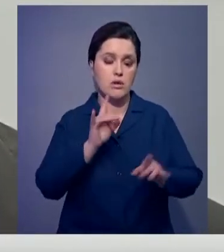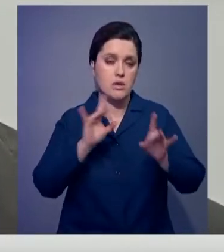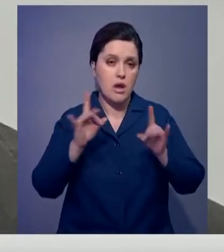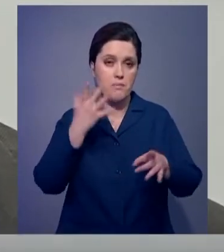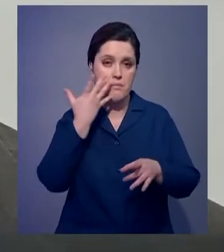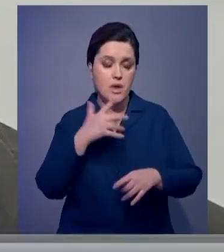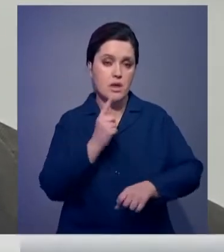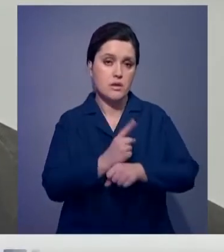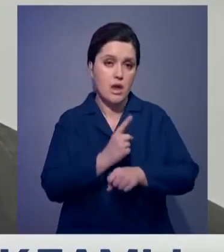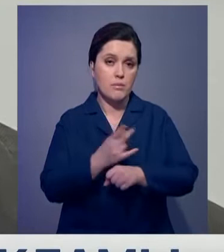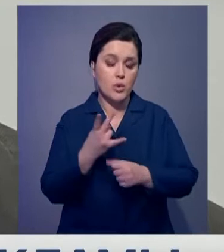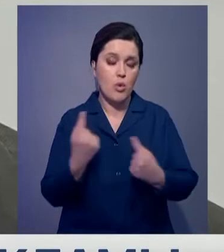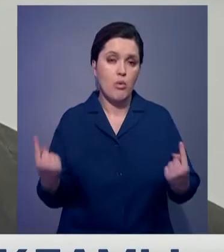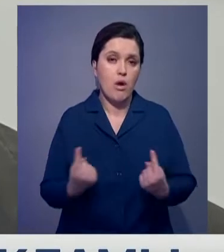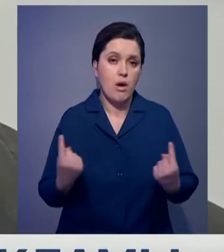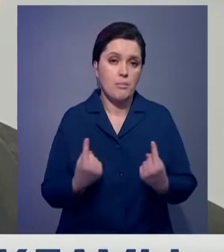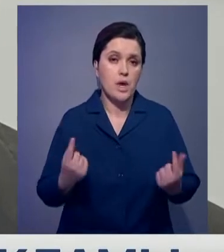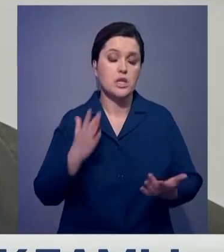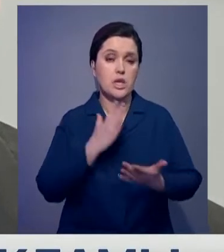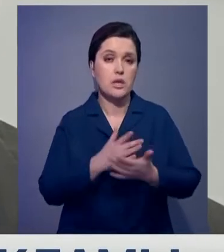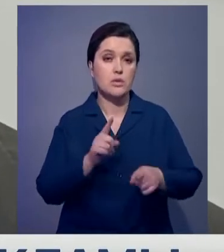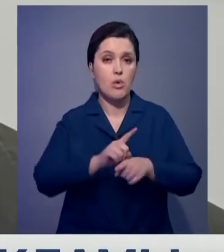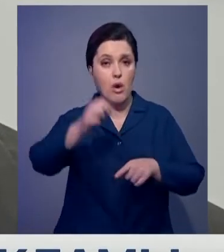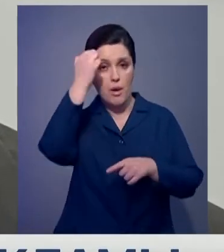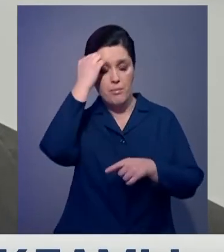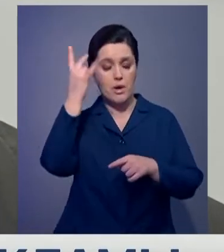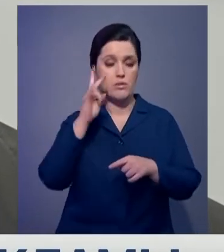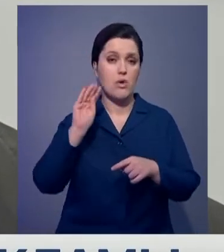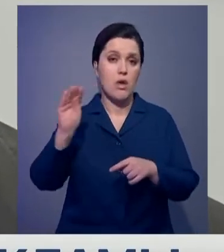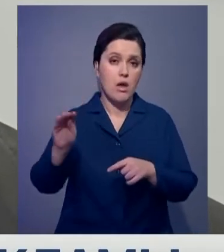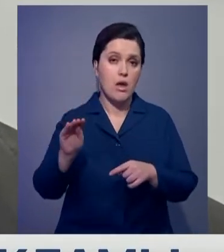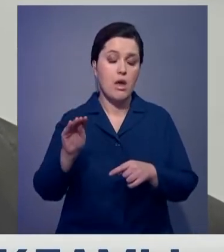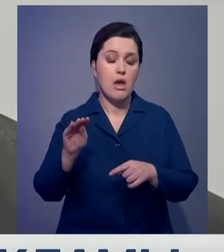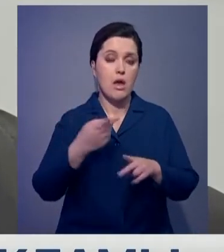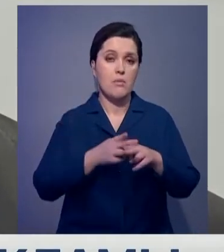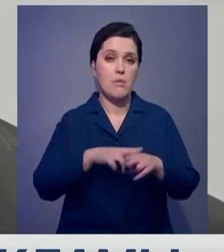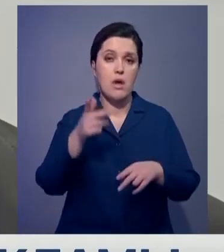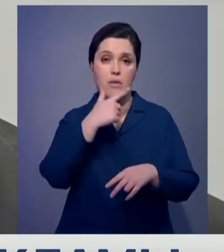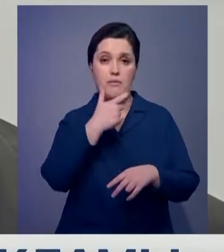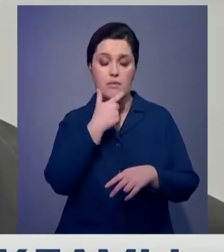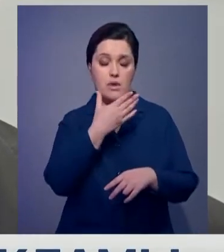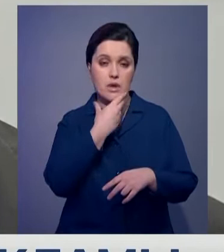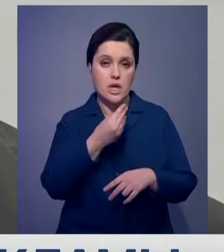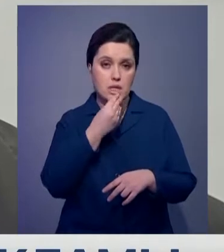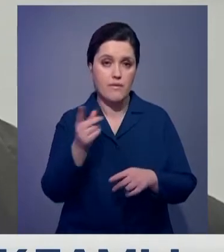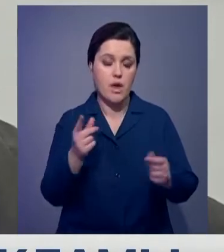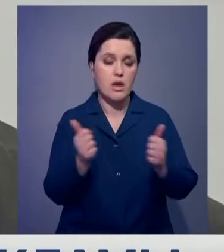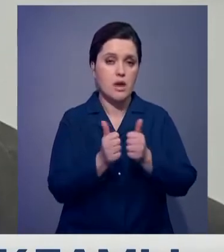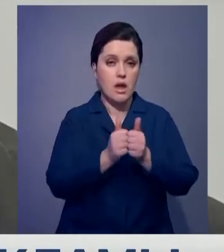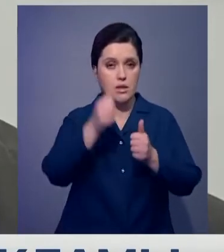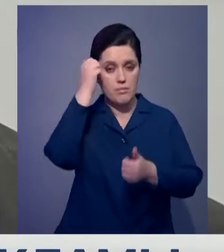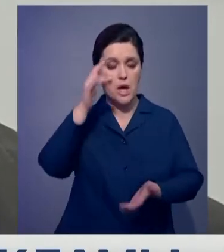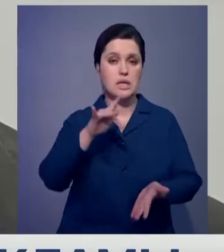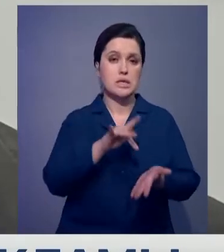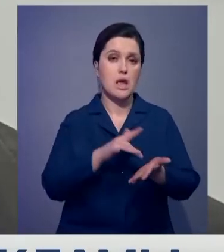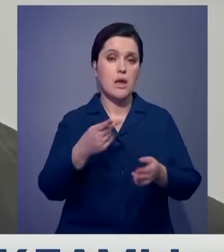только потому, что туда ходит много людей. Почему же памятники должны тесниться с баннерами о скидках на джинсы и платья? Центр Праги – это